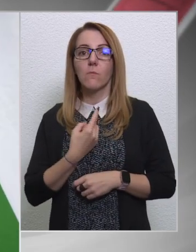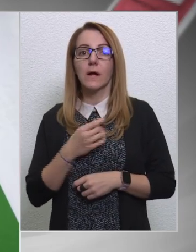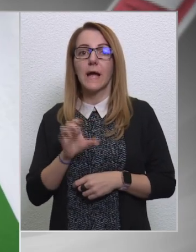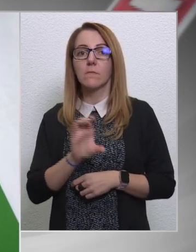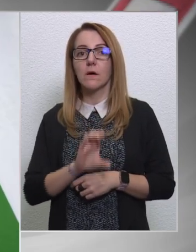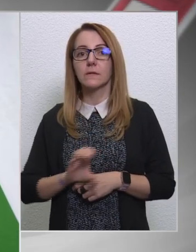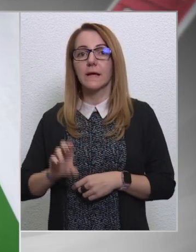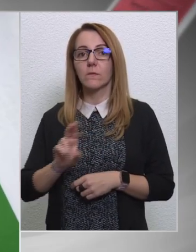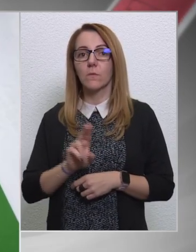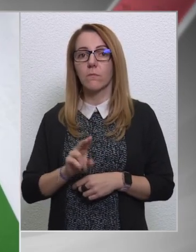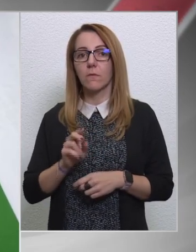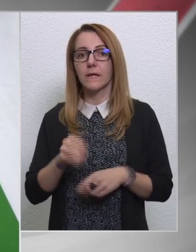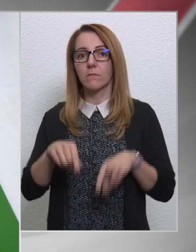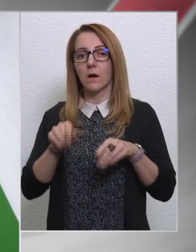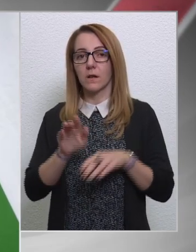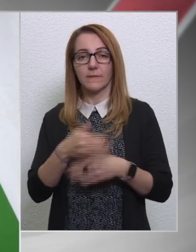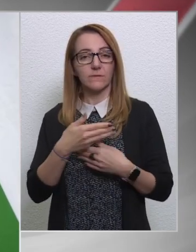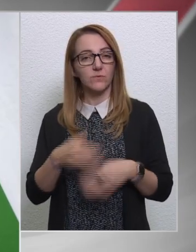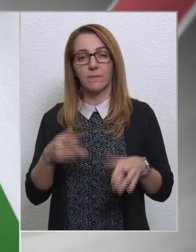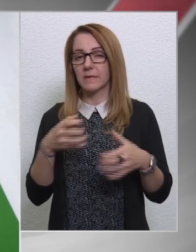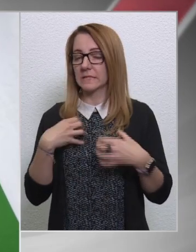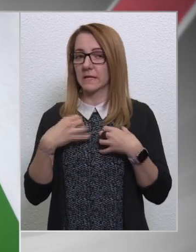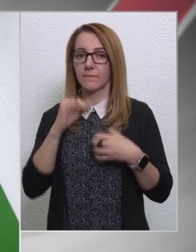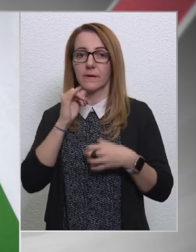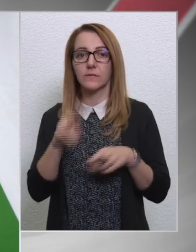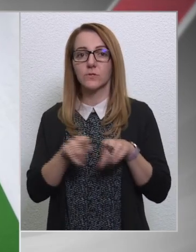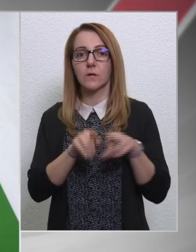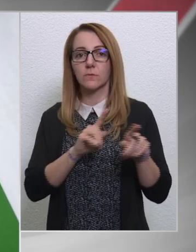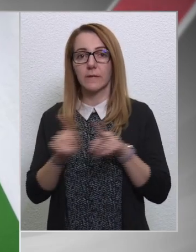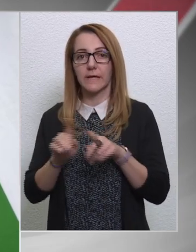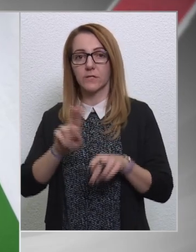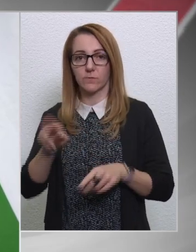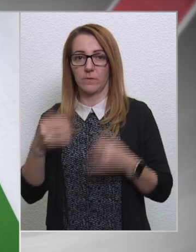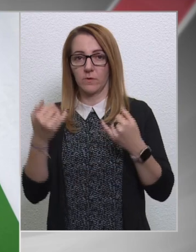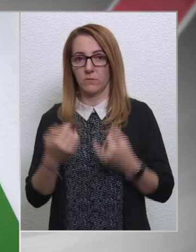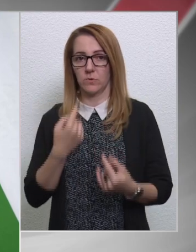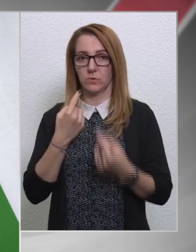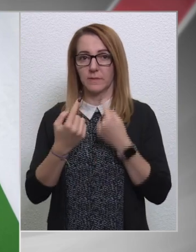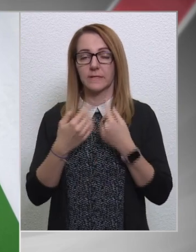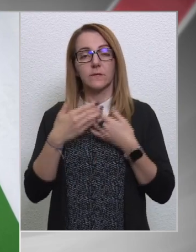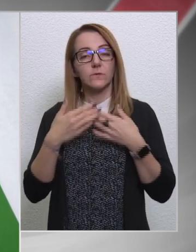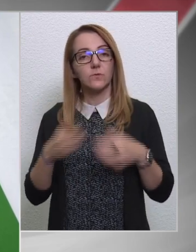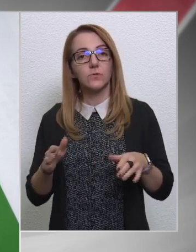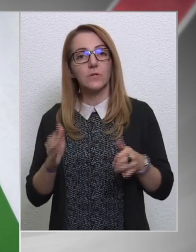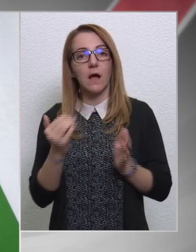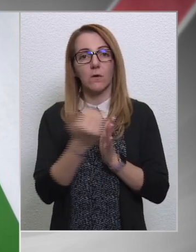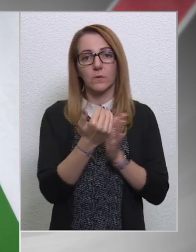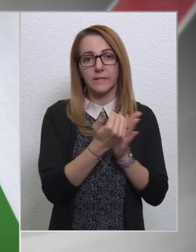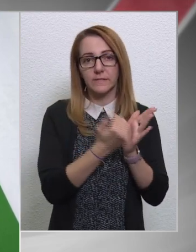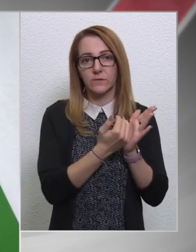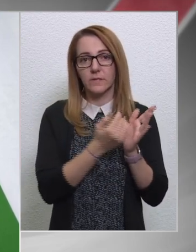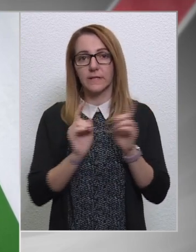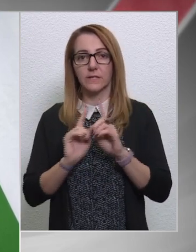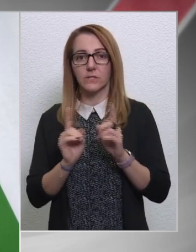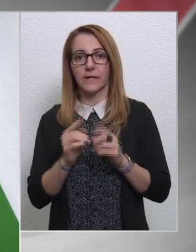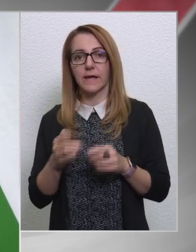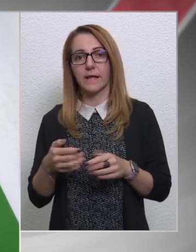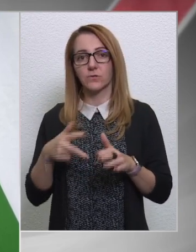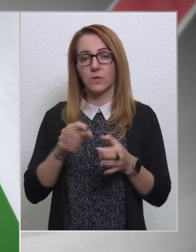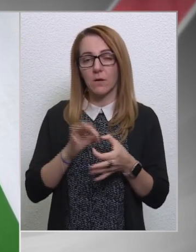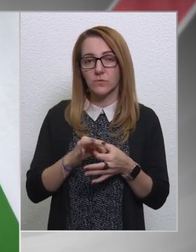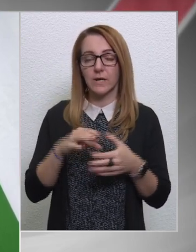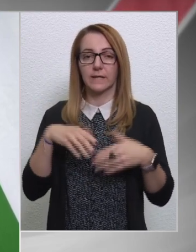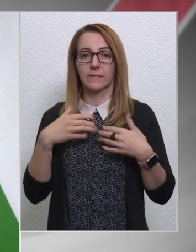Európai Parlamentnek semmilyen szerepe nincs azokban az eljárásokban, amelyekről most beszélünk. Tehát se a kondicionalitási eljárás kapcsán,